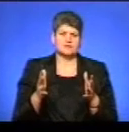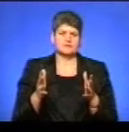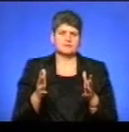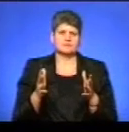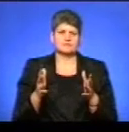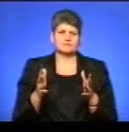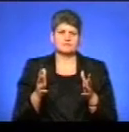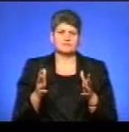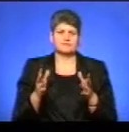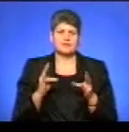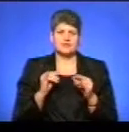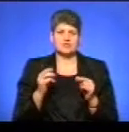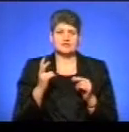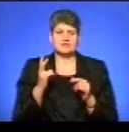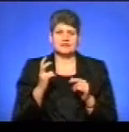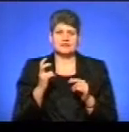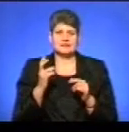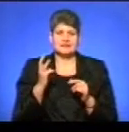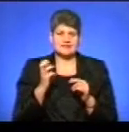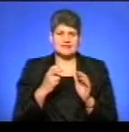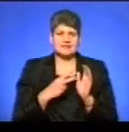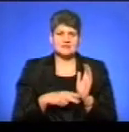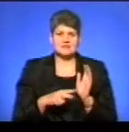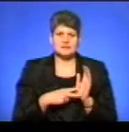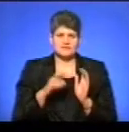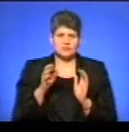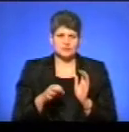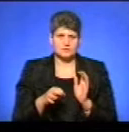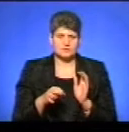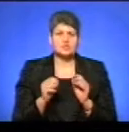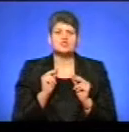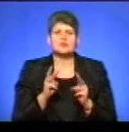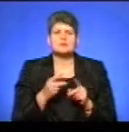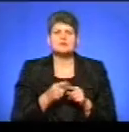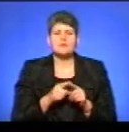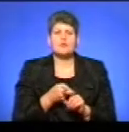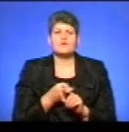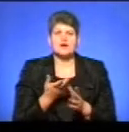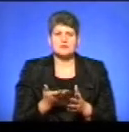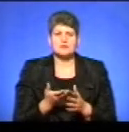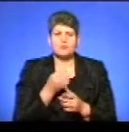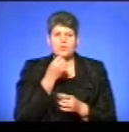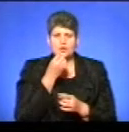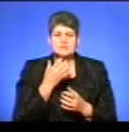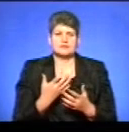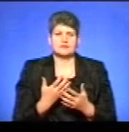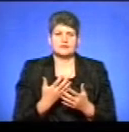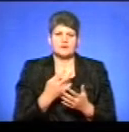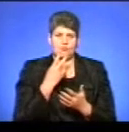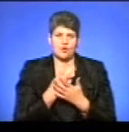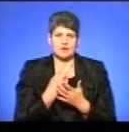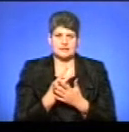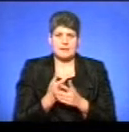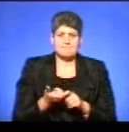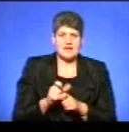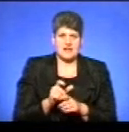наступний слайд, більше, ніж 377%. Тобто, з чим це пов'язане, що позитивні показники щодо